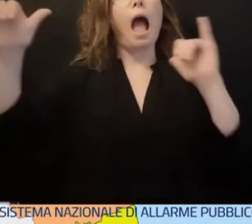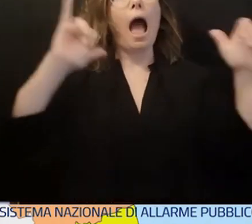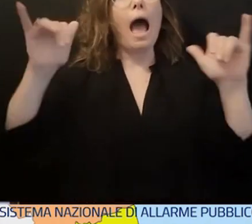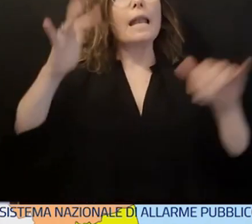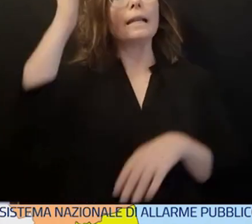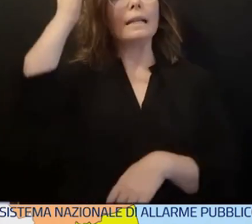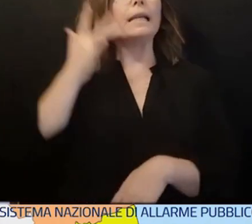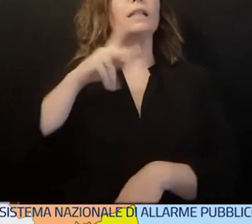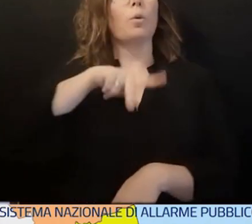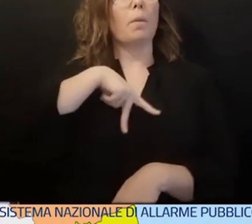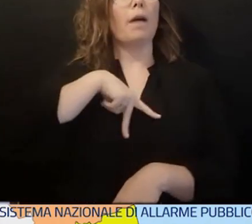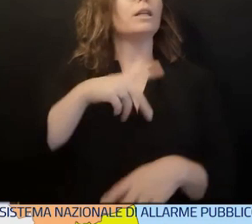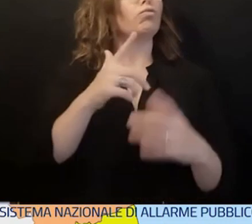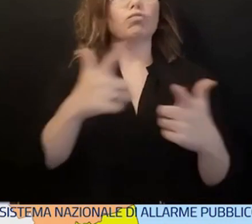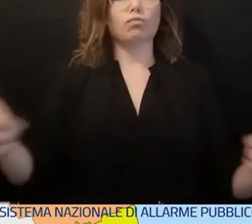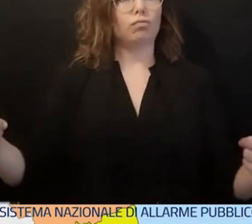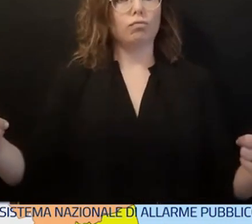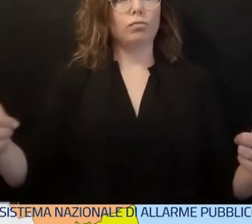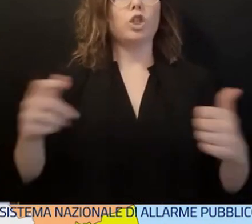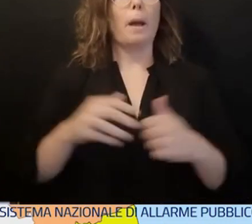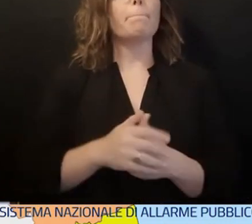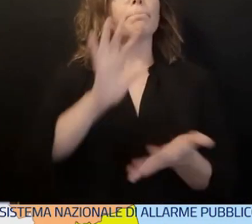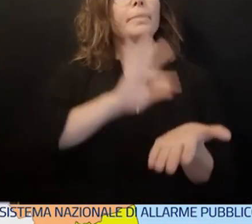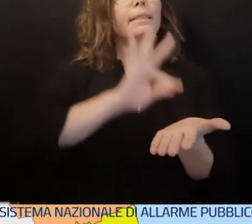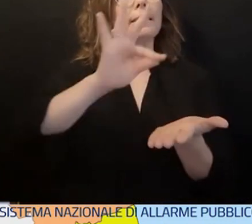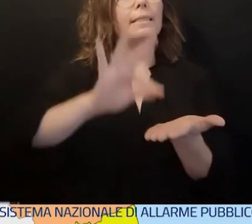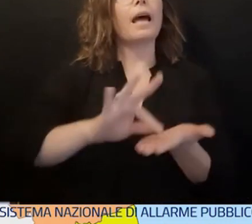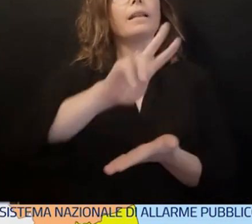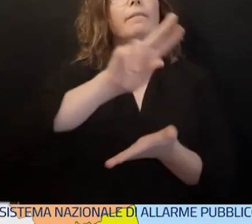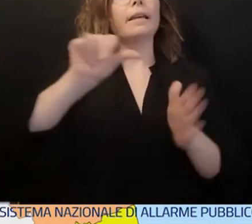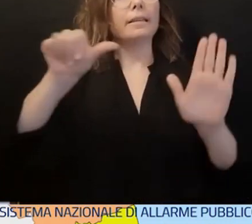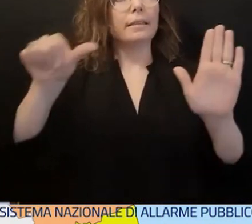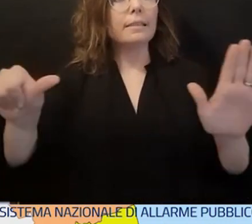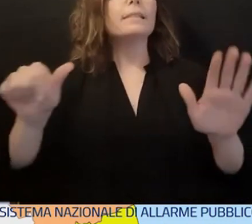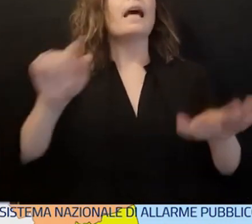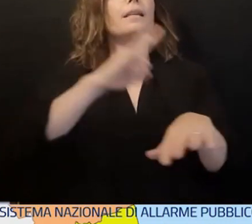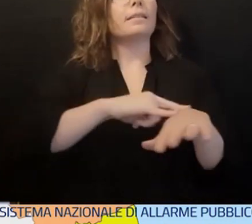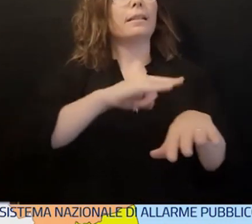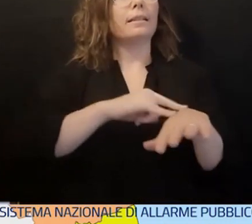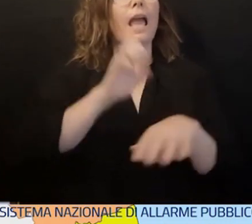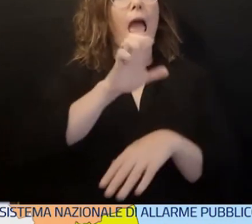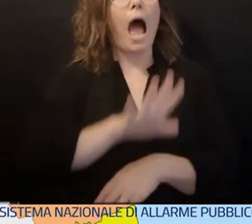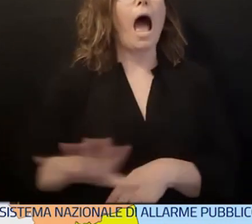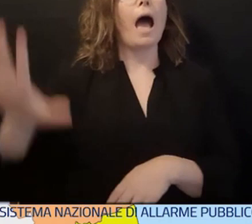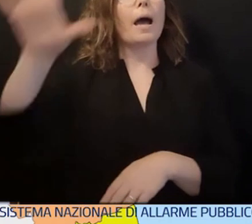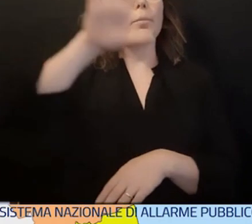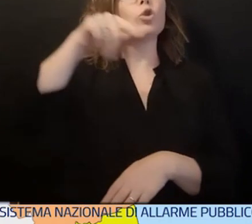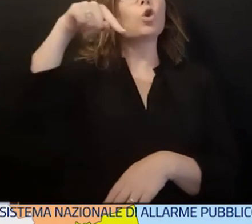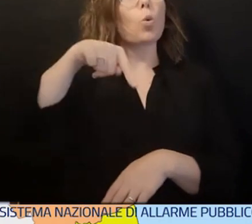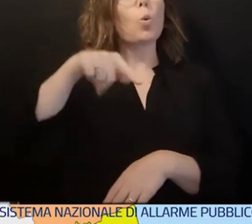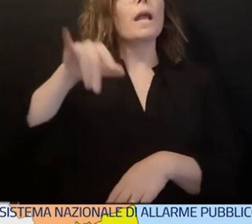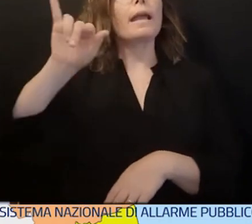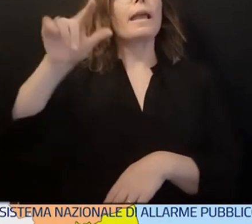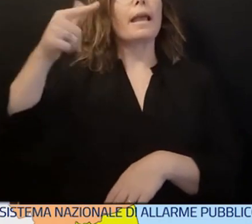conferma di averlo visualizzato ed è bene specificare che questa soluzione tecnologica non comporta alcuna compromissione della nostra